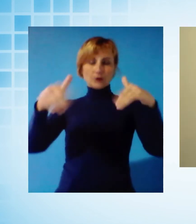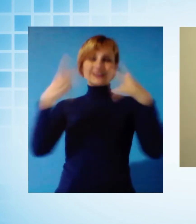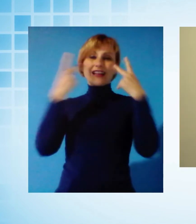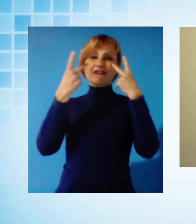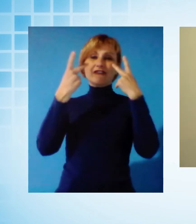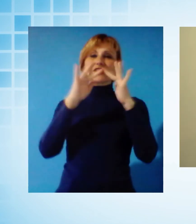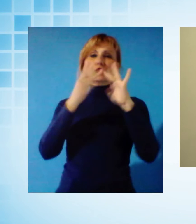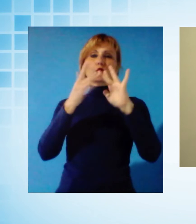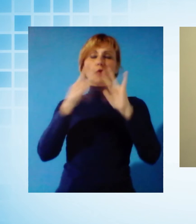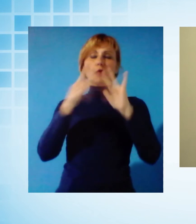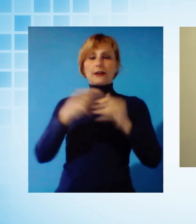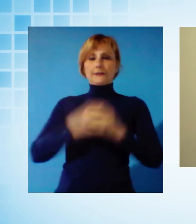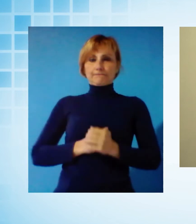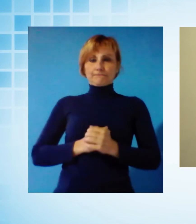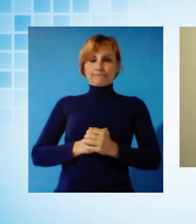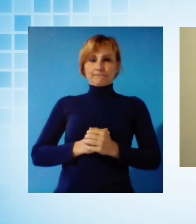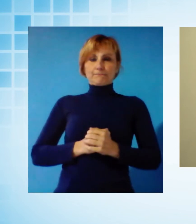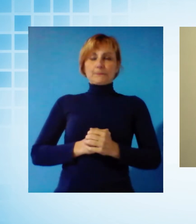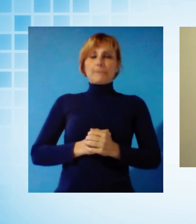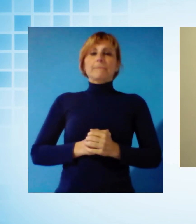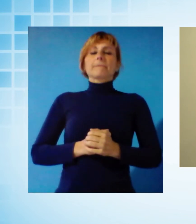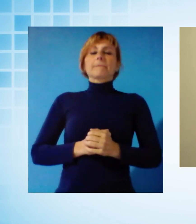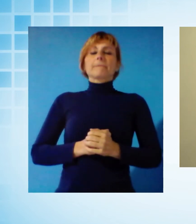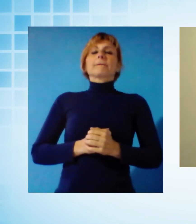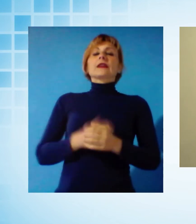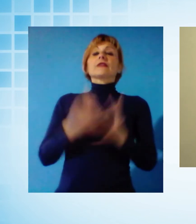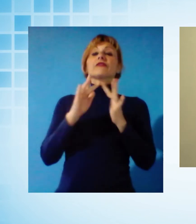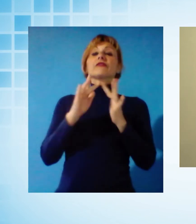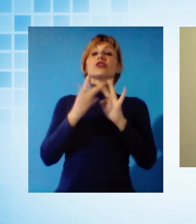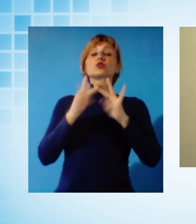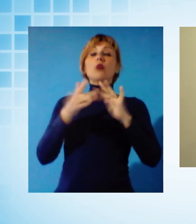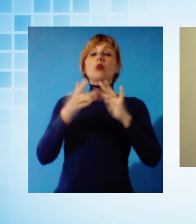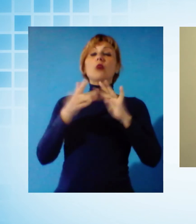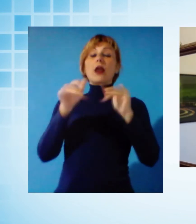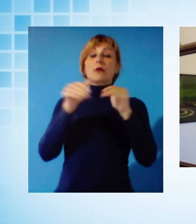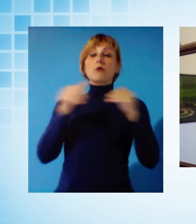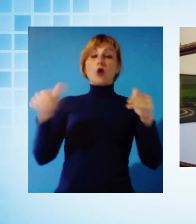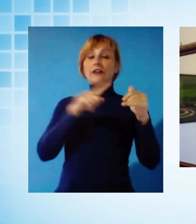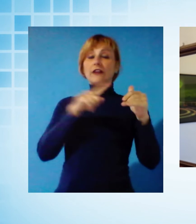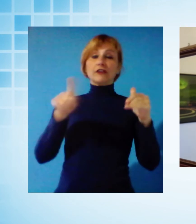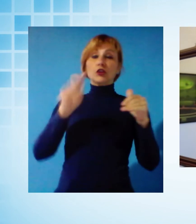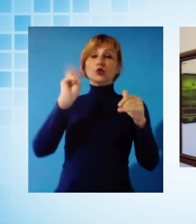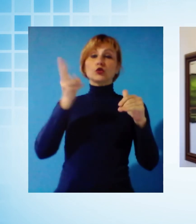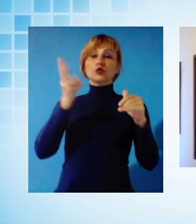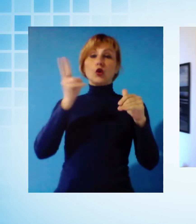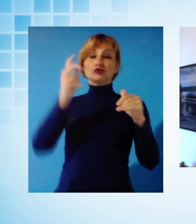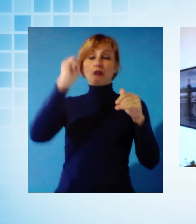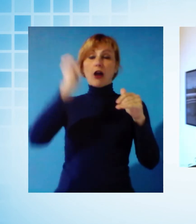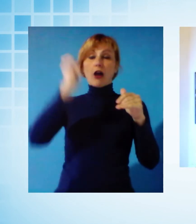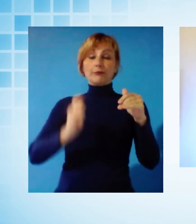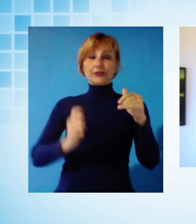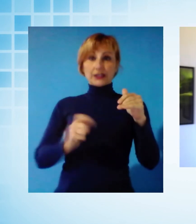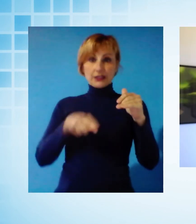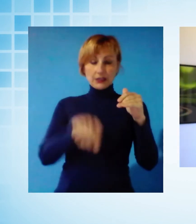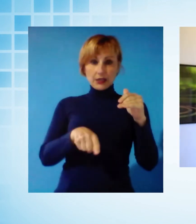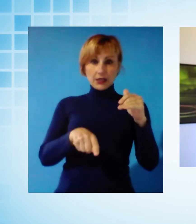Ha inaugurato e sarà visitabile virtualmente fino al 12 aprile la mostra di Paolo Verzone intitolata Aurora